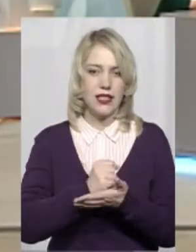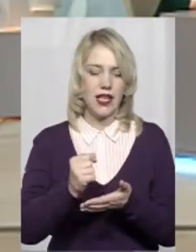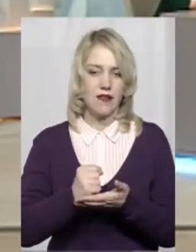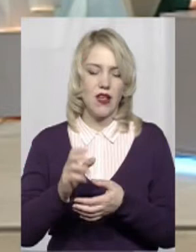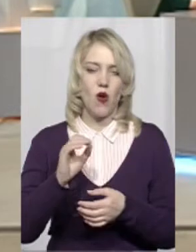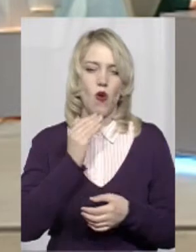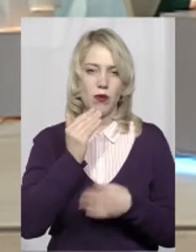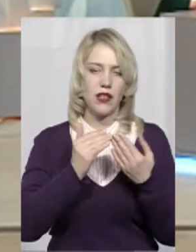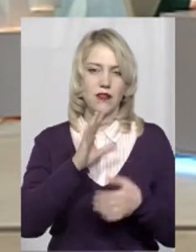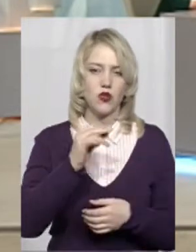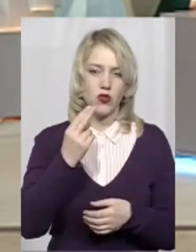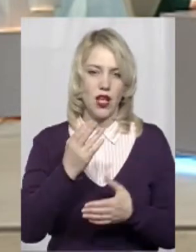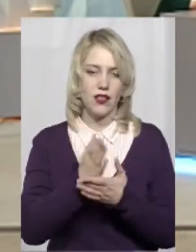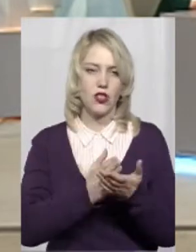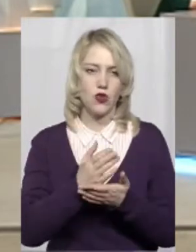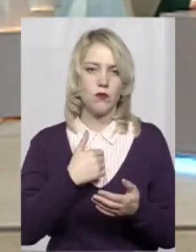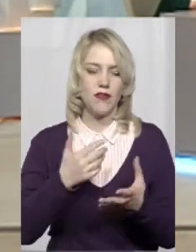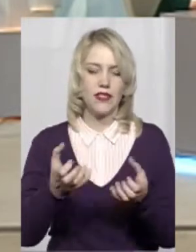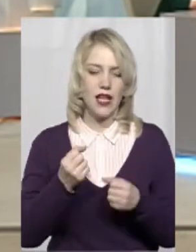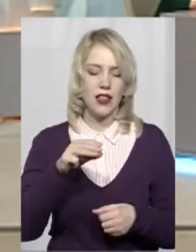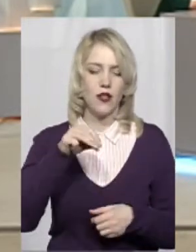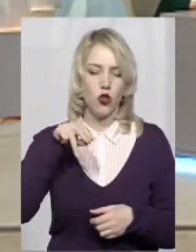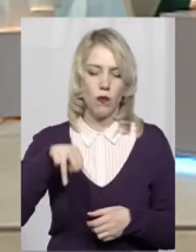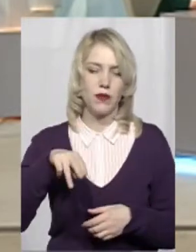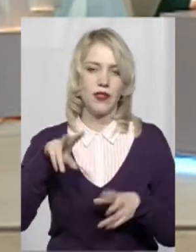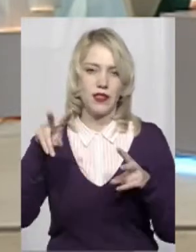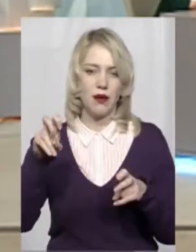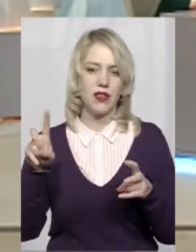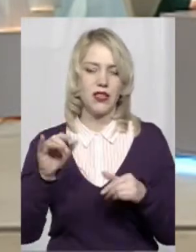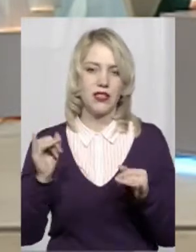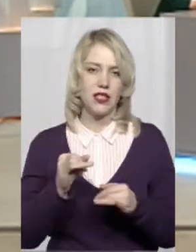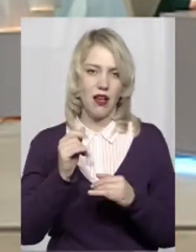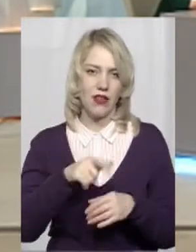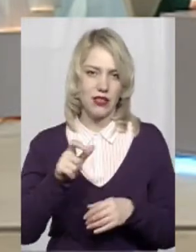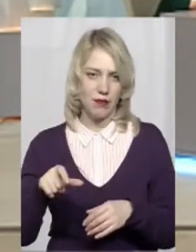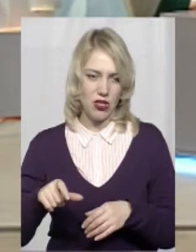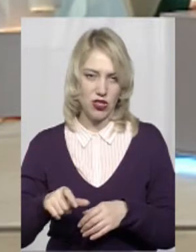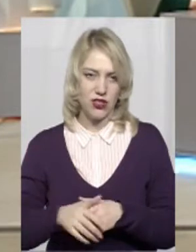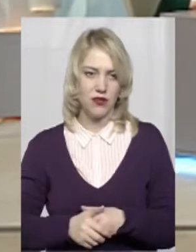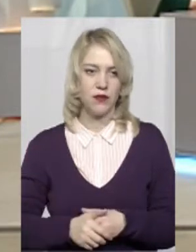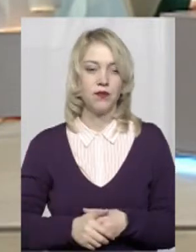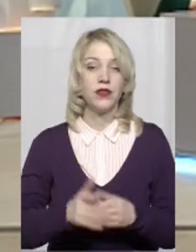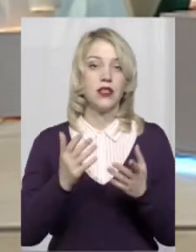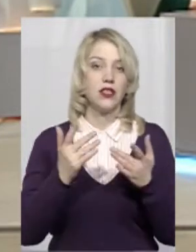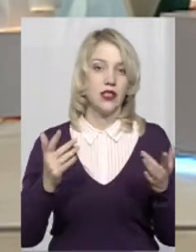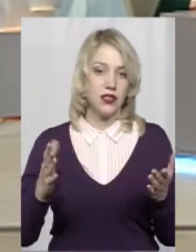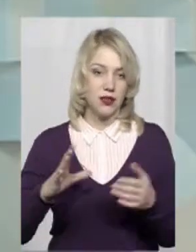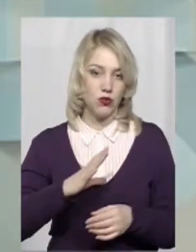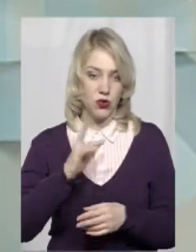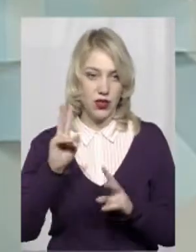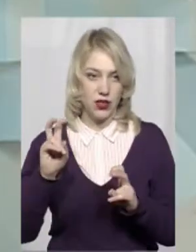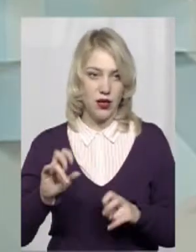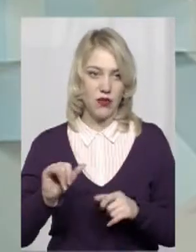соціологічних служб ми взяли топ-теми, які цікавлять саме мешканців, топ-три теми, різні були,